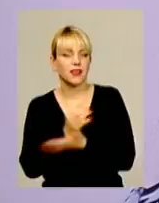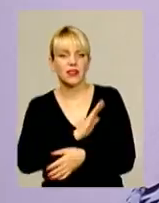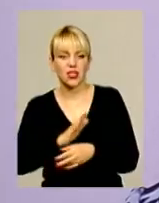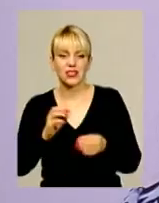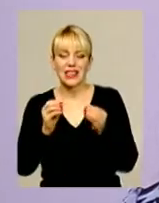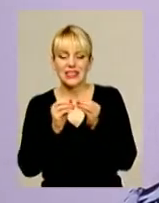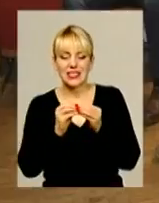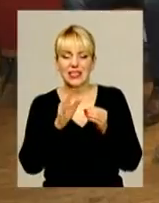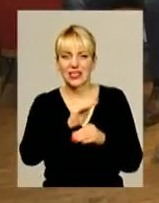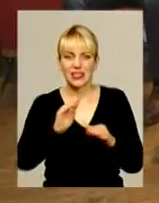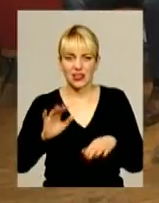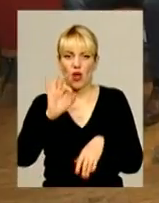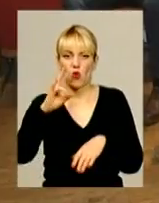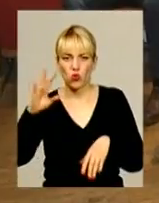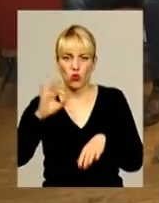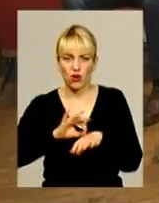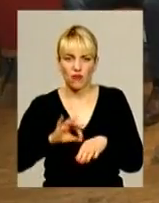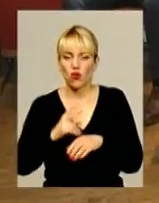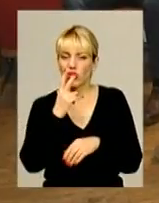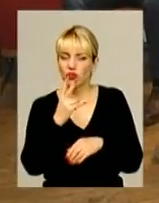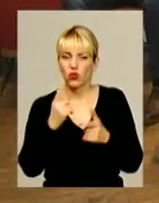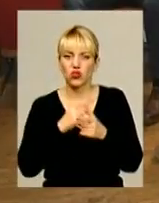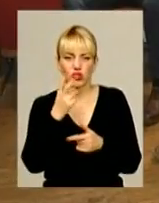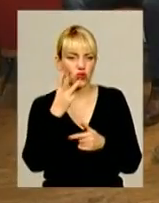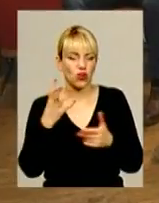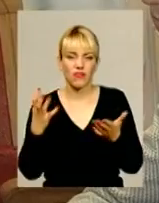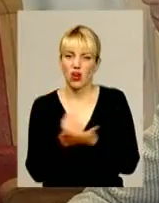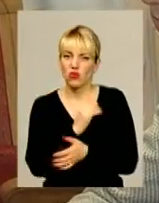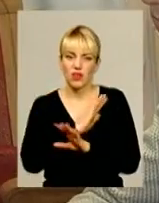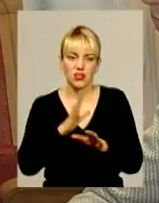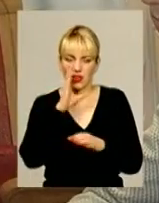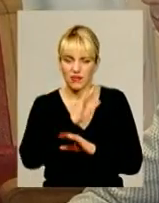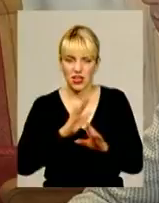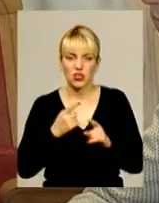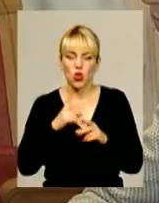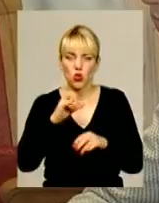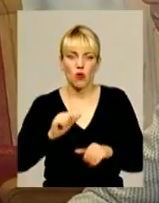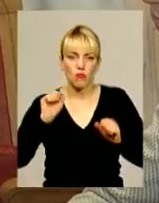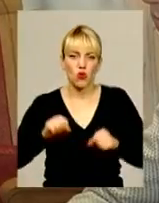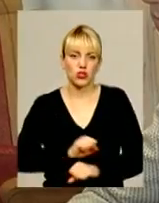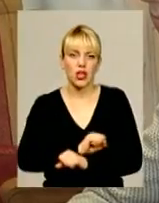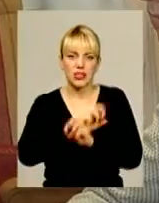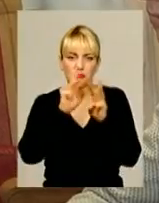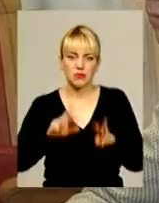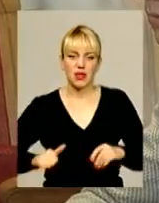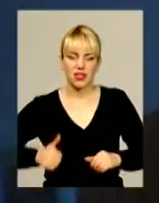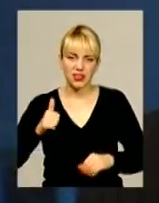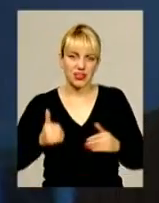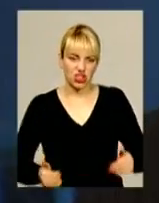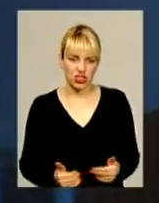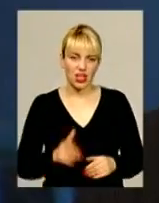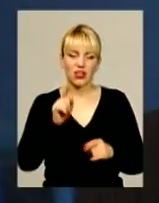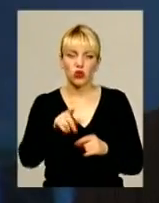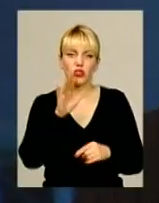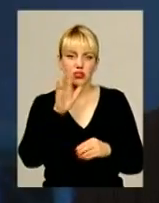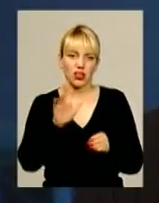онкохворих дітей двох чи трьох врятувати не вдається. Проте їм можна забезпечити гідне життя та дитинство на той час, що їм відведено, кажуть